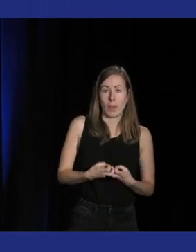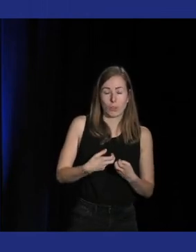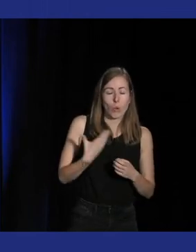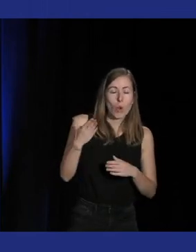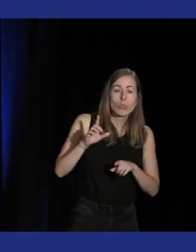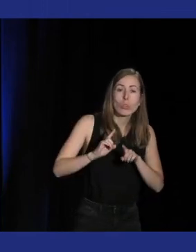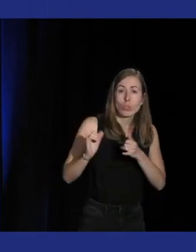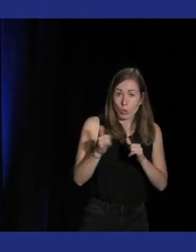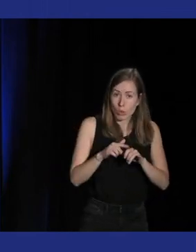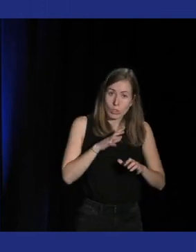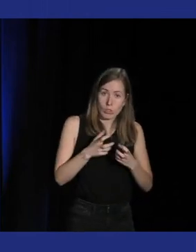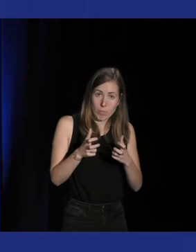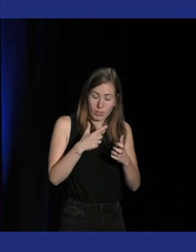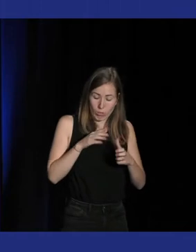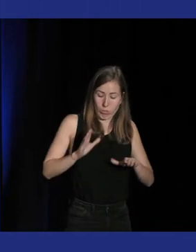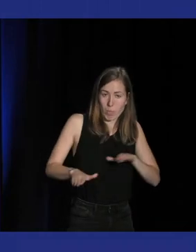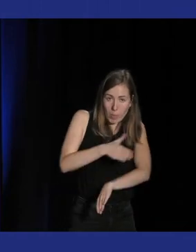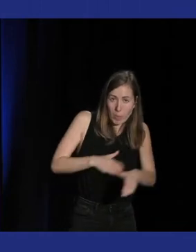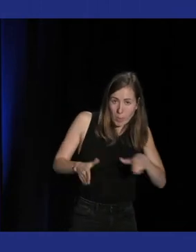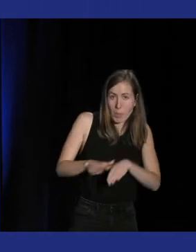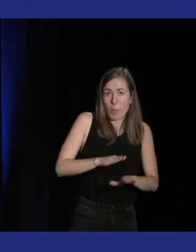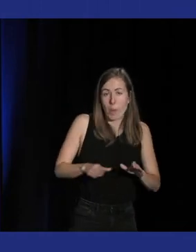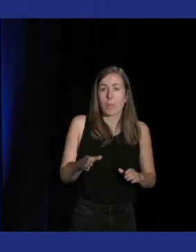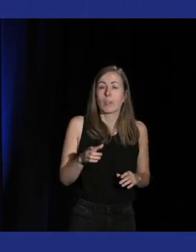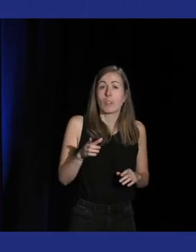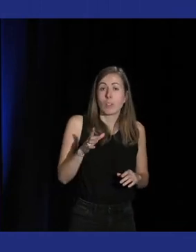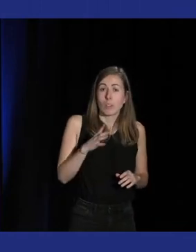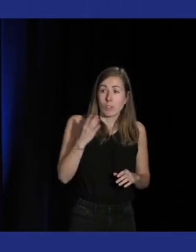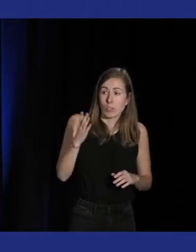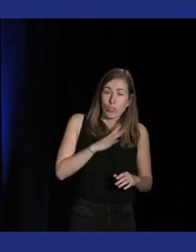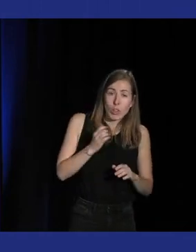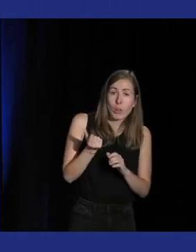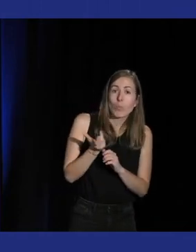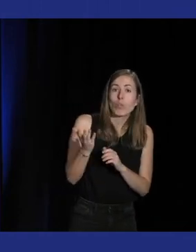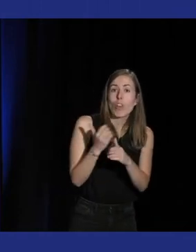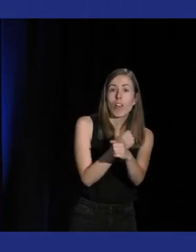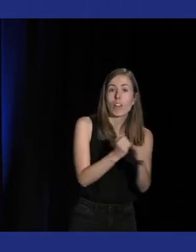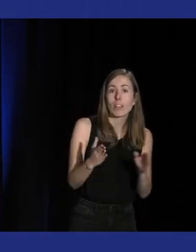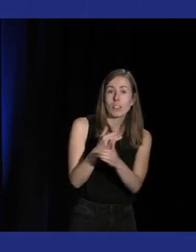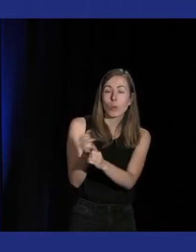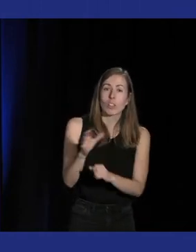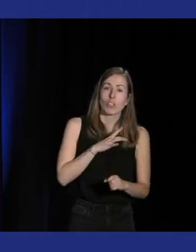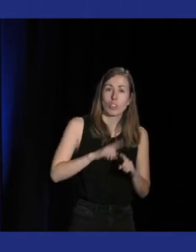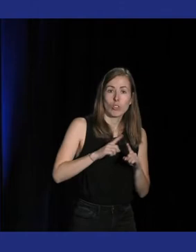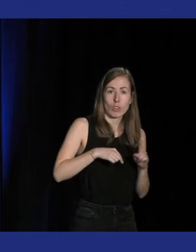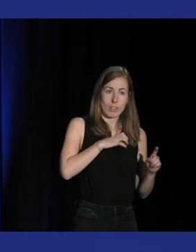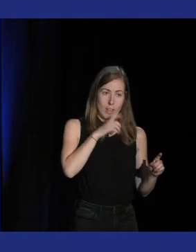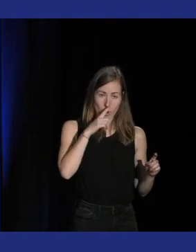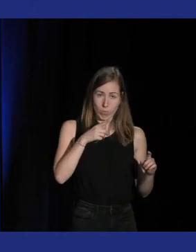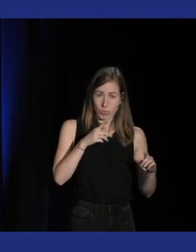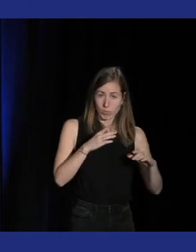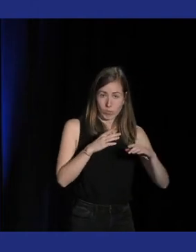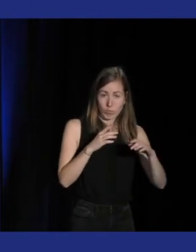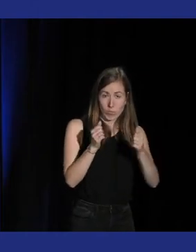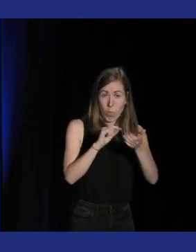dans les compétitions il va y avoir plusieurs catégories il va y avoir la catégorie scoring donc essayer de faire le